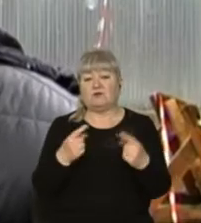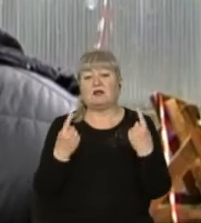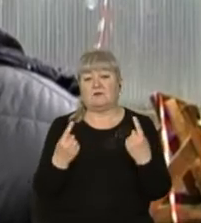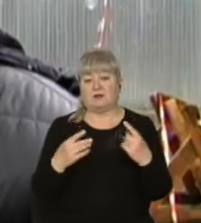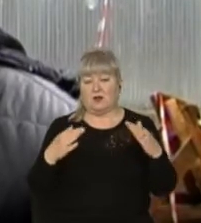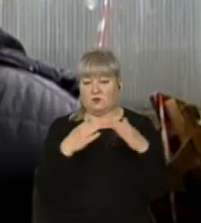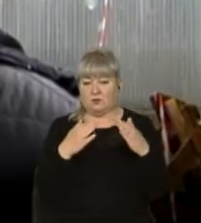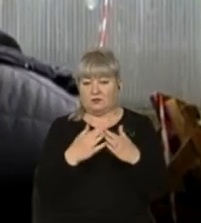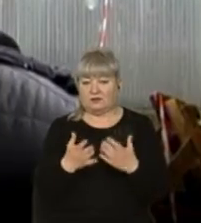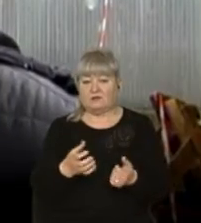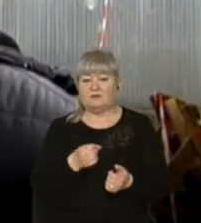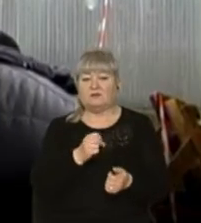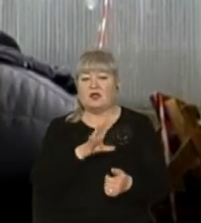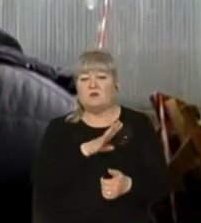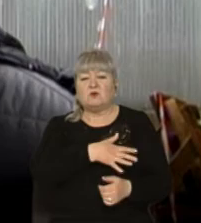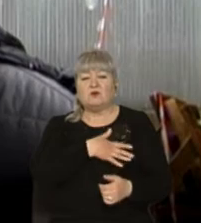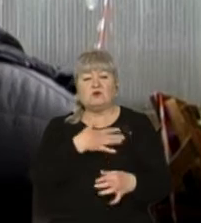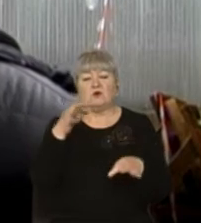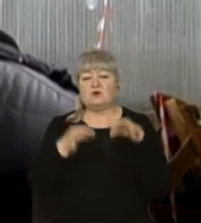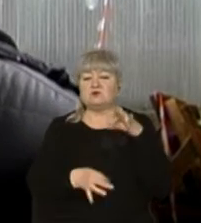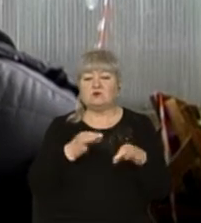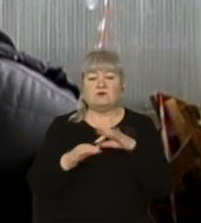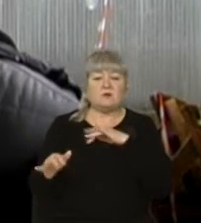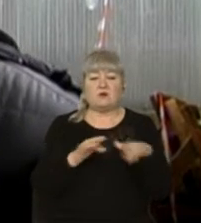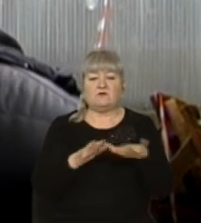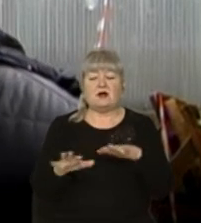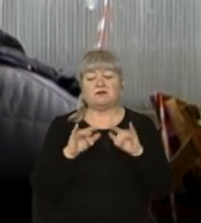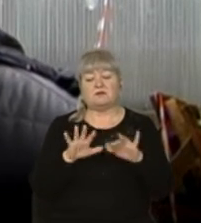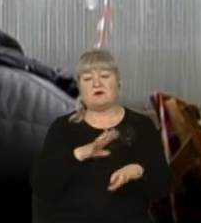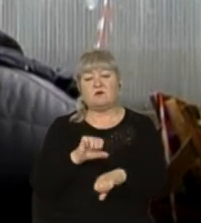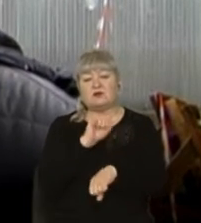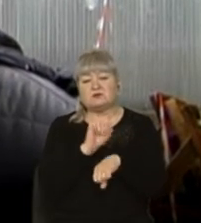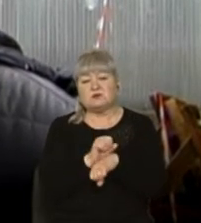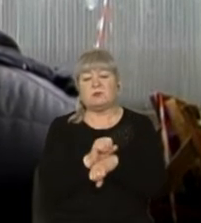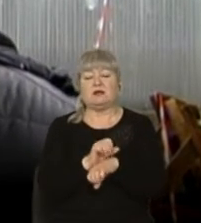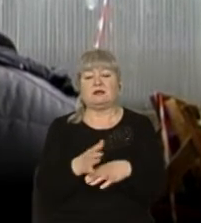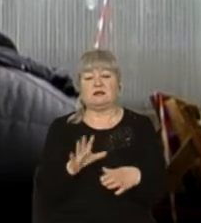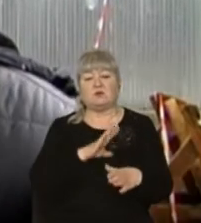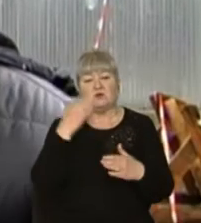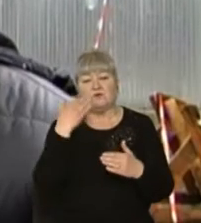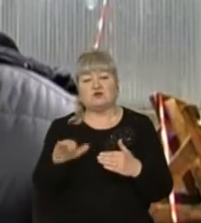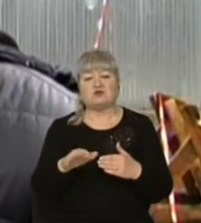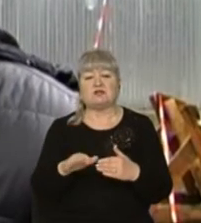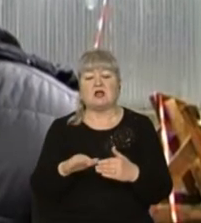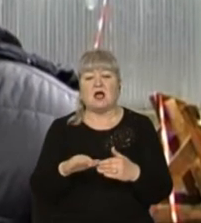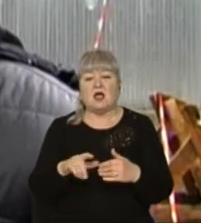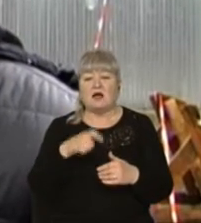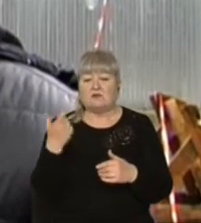Досить довго тривало судове провадження, справа була неодноразово зупинена, там було відчуження права власності і так далі. Це вже більше судове питання.